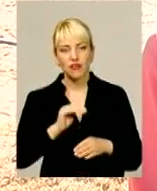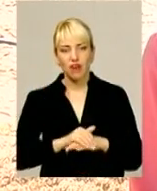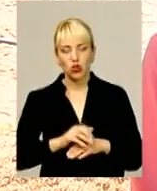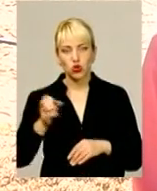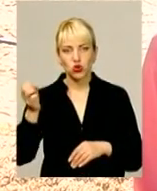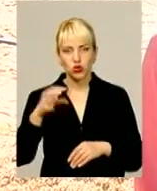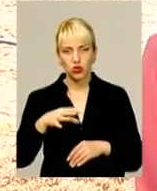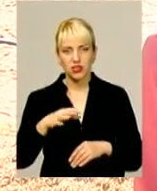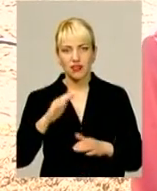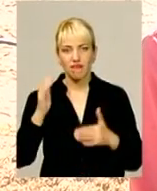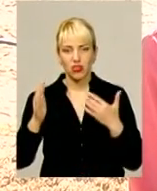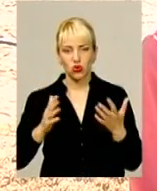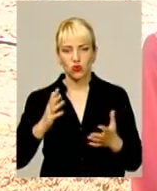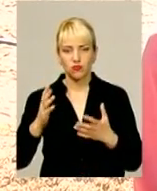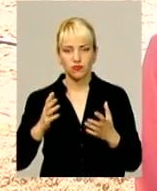сонця, вітру,